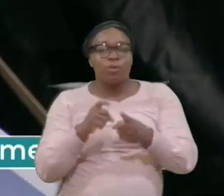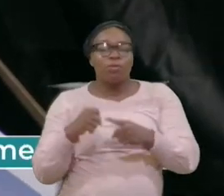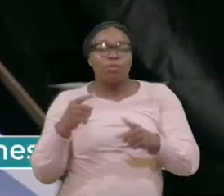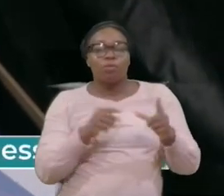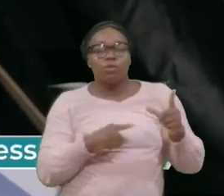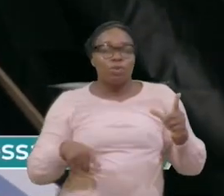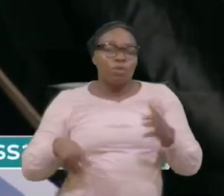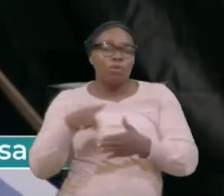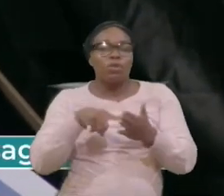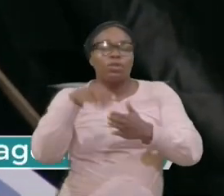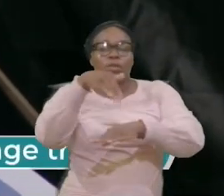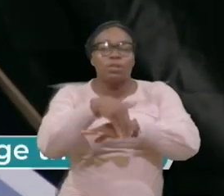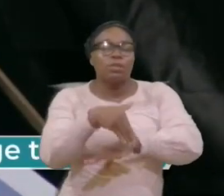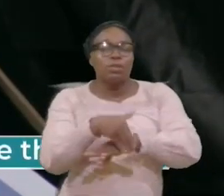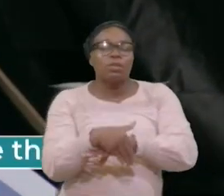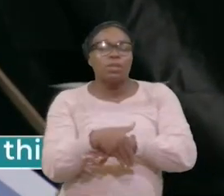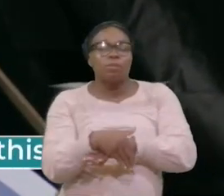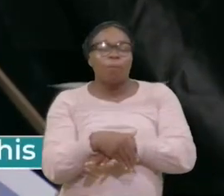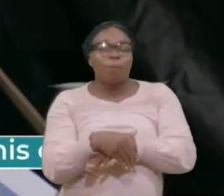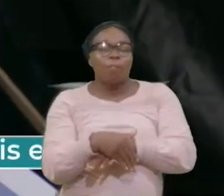et et